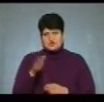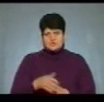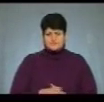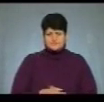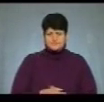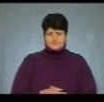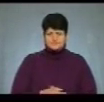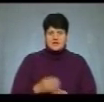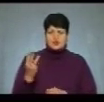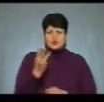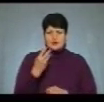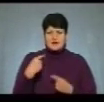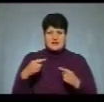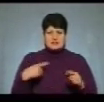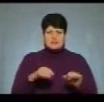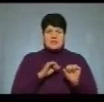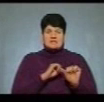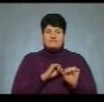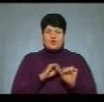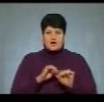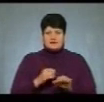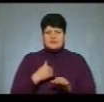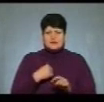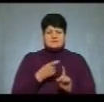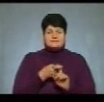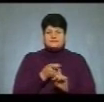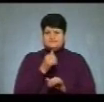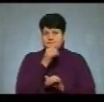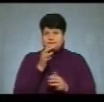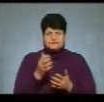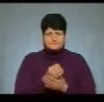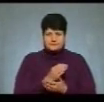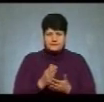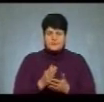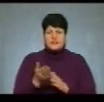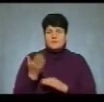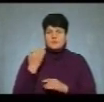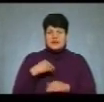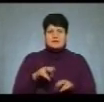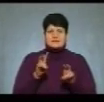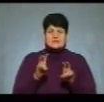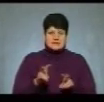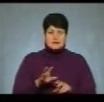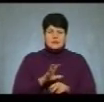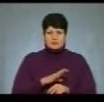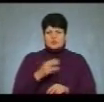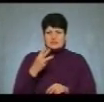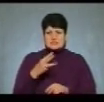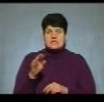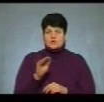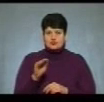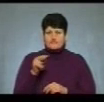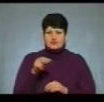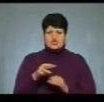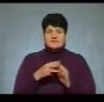Із трьома іншими адвокатами, винувачуваних нам, зв'язатися не вдалося. На попередньому засіданні, яке відбулося 30 жовтня